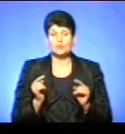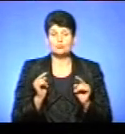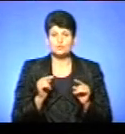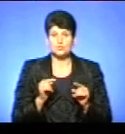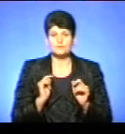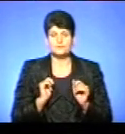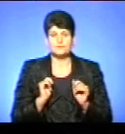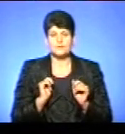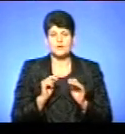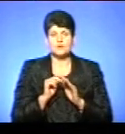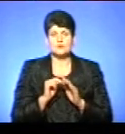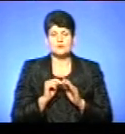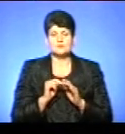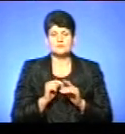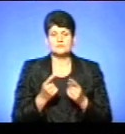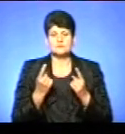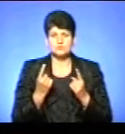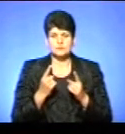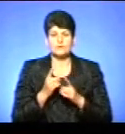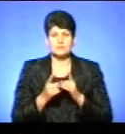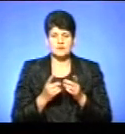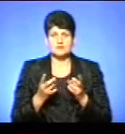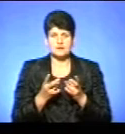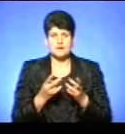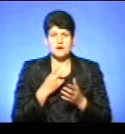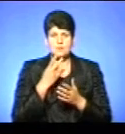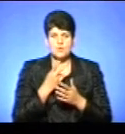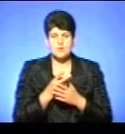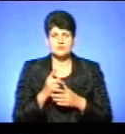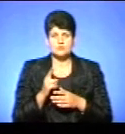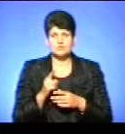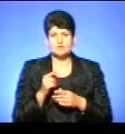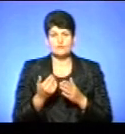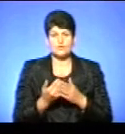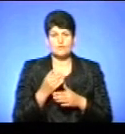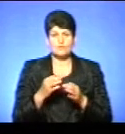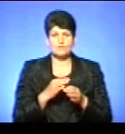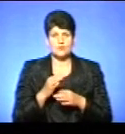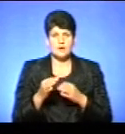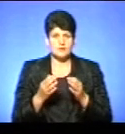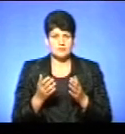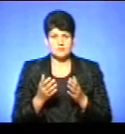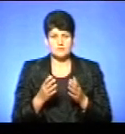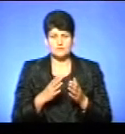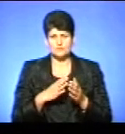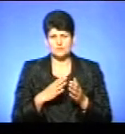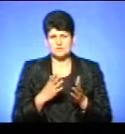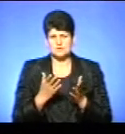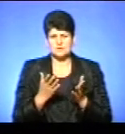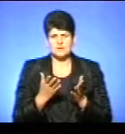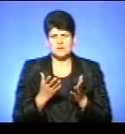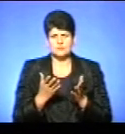суттєво щось треба міняти. Я побачив, що в новому проєкті пішли за якимось